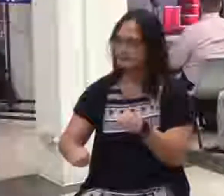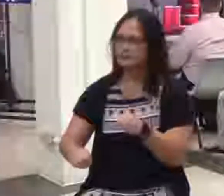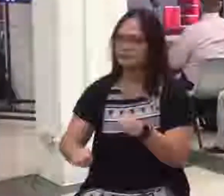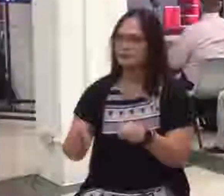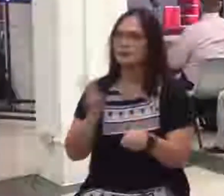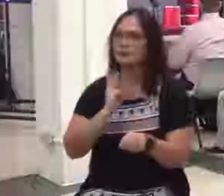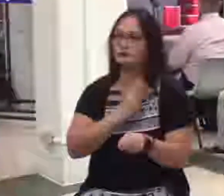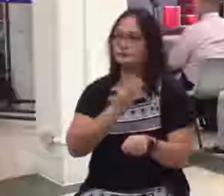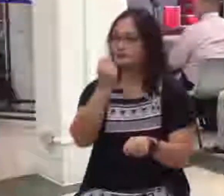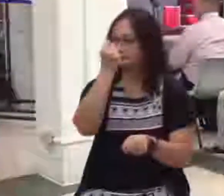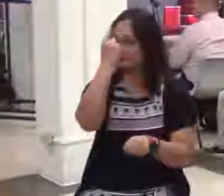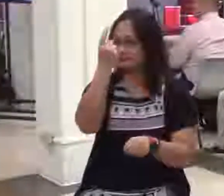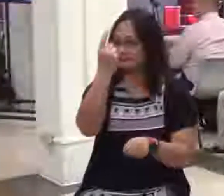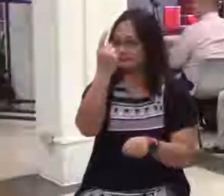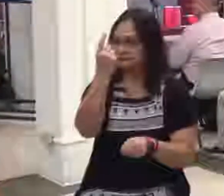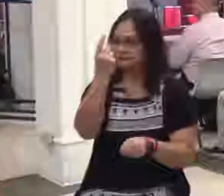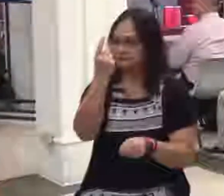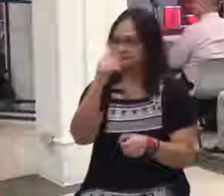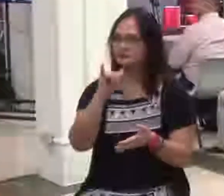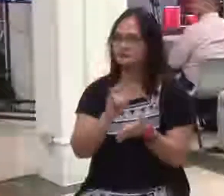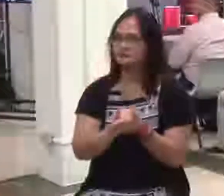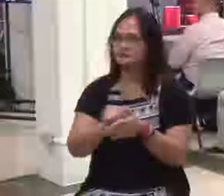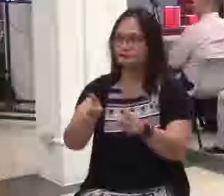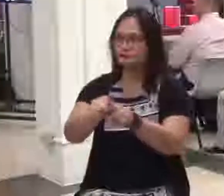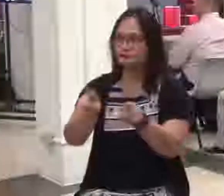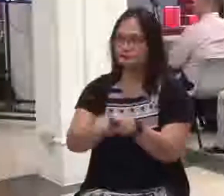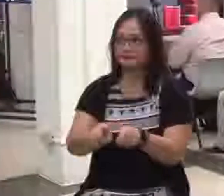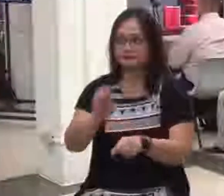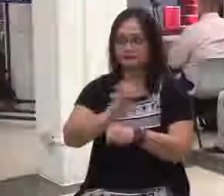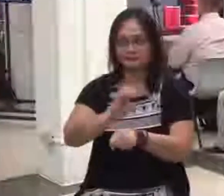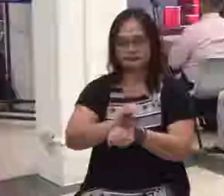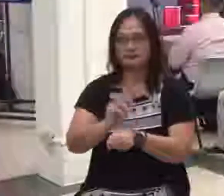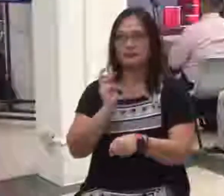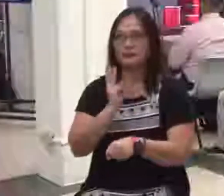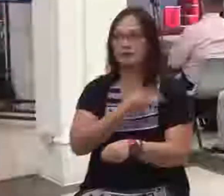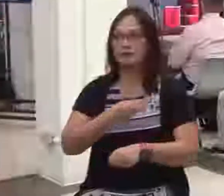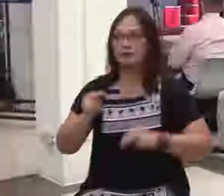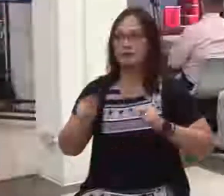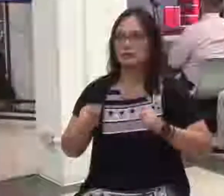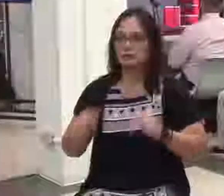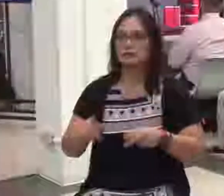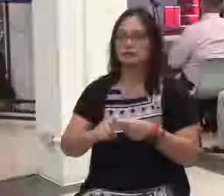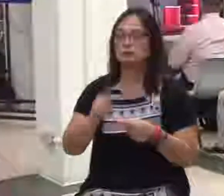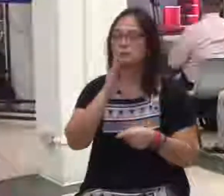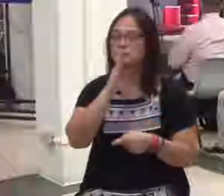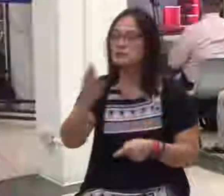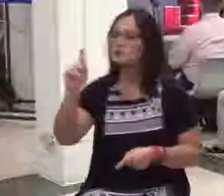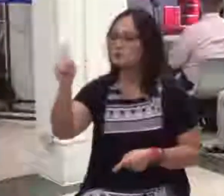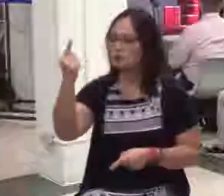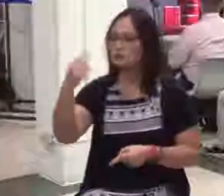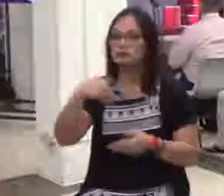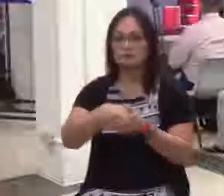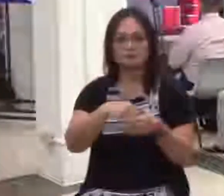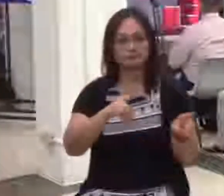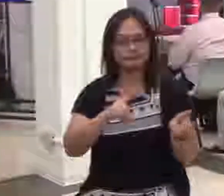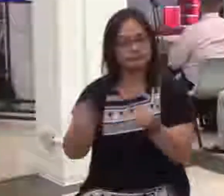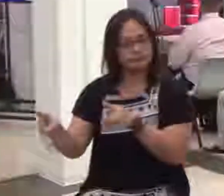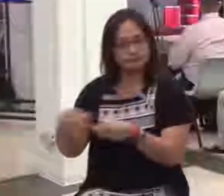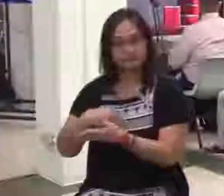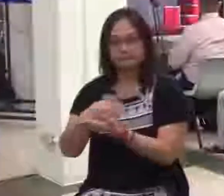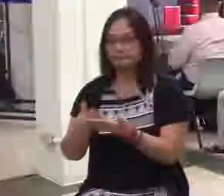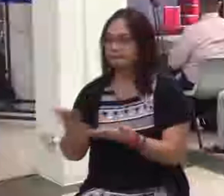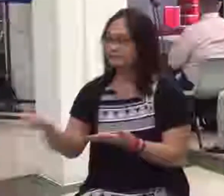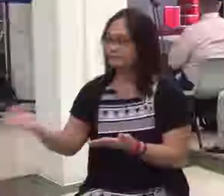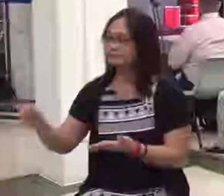naunawaan po natin na bilang church ay, we need to be one in doing something. One in